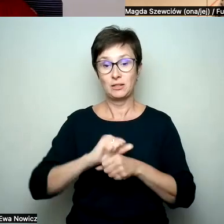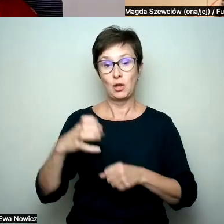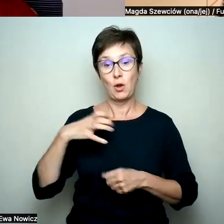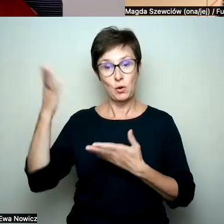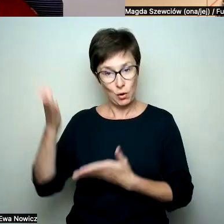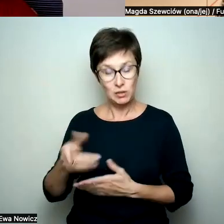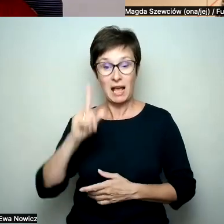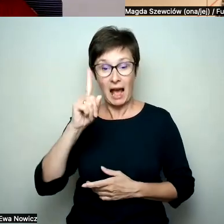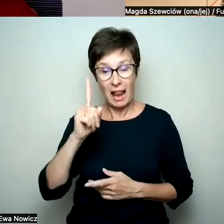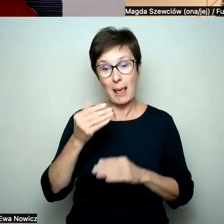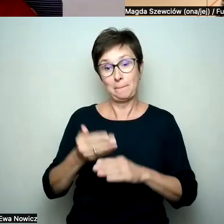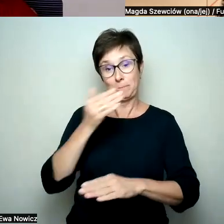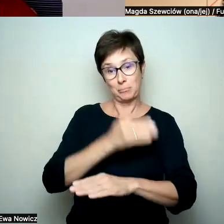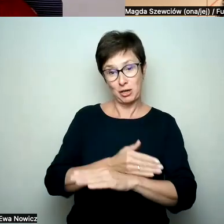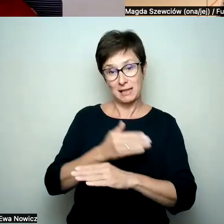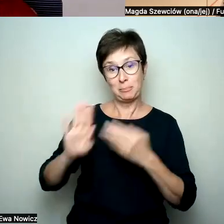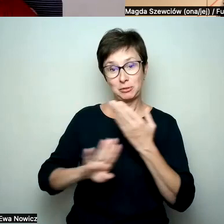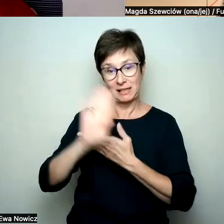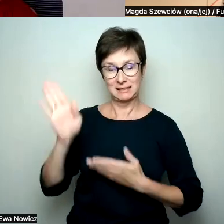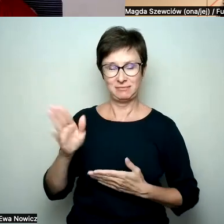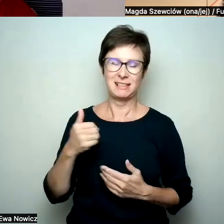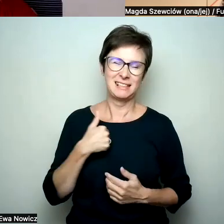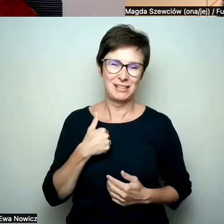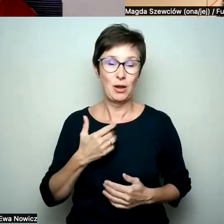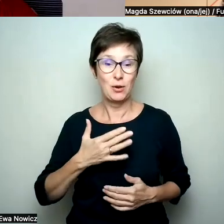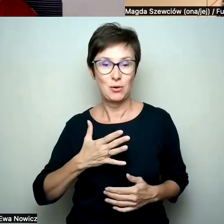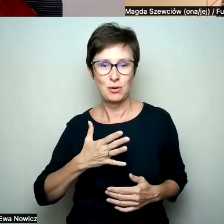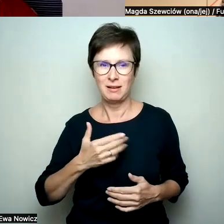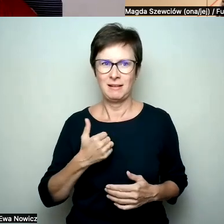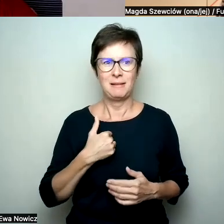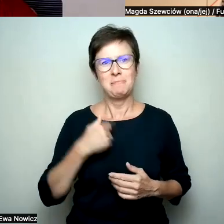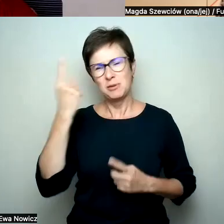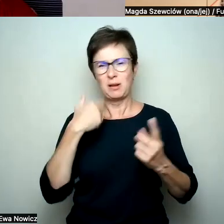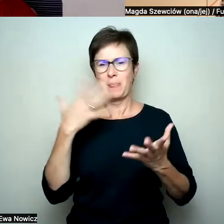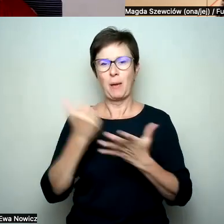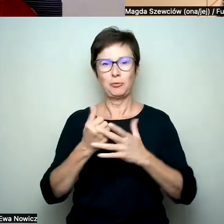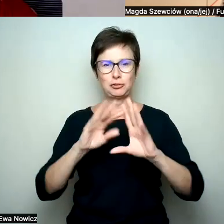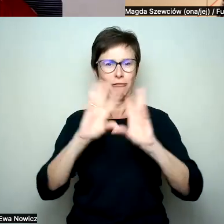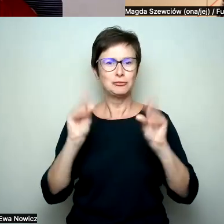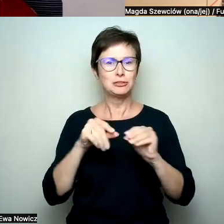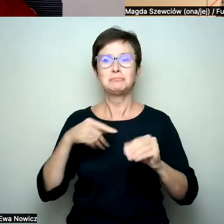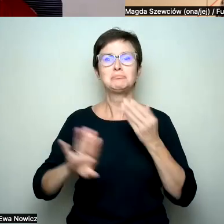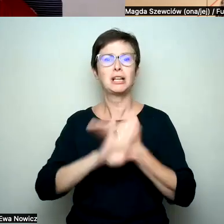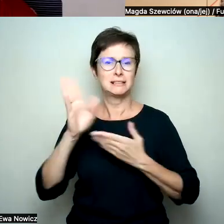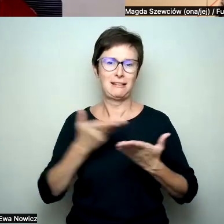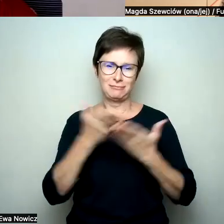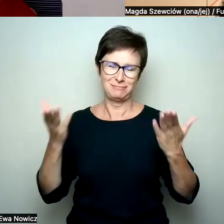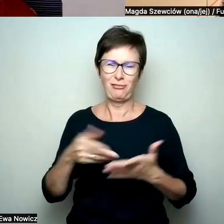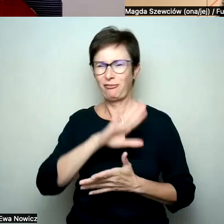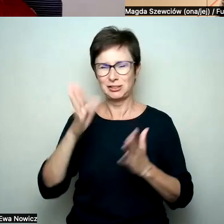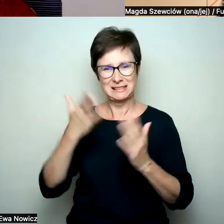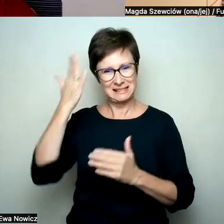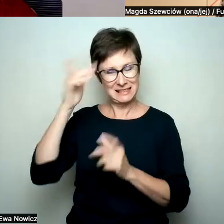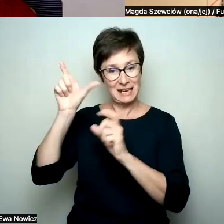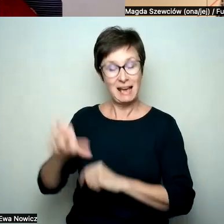zanim przedstawię gościnę, którą mam wrażenie, że nie wszystkim w ogóle muszę przedstawiać, że raczej to będzie formalność, to